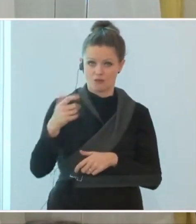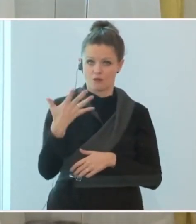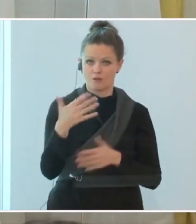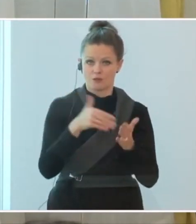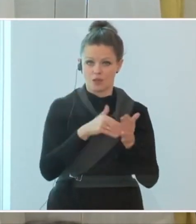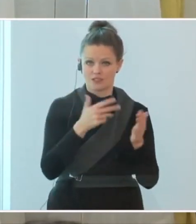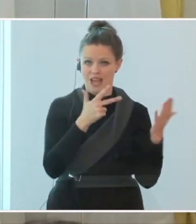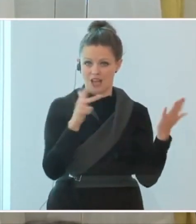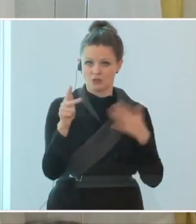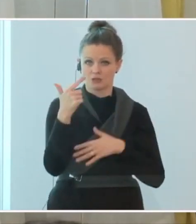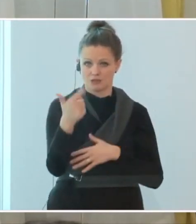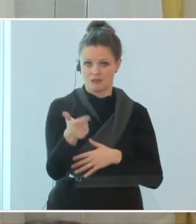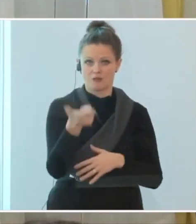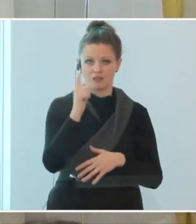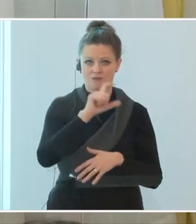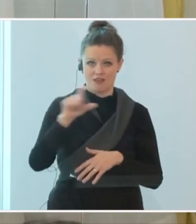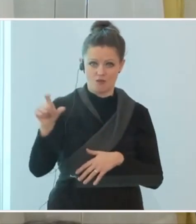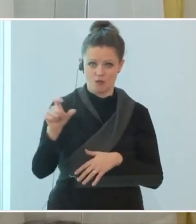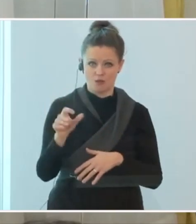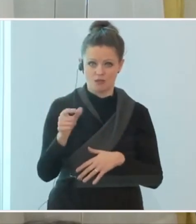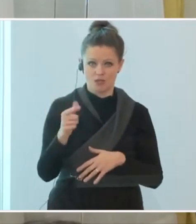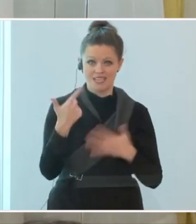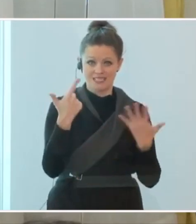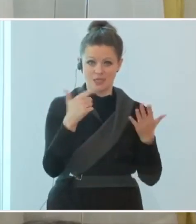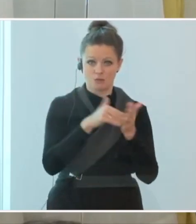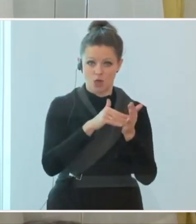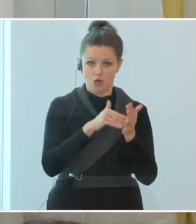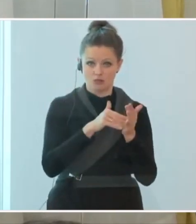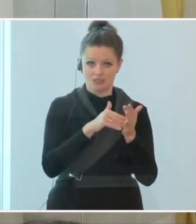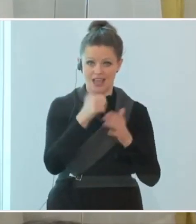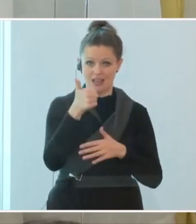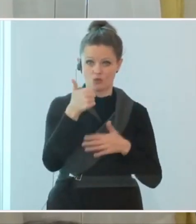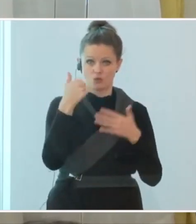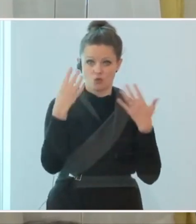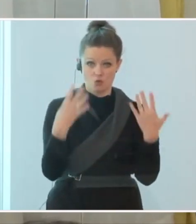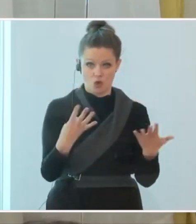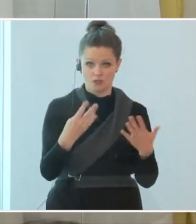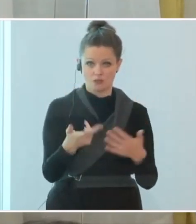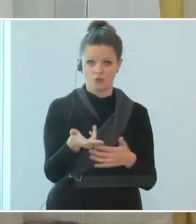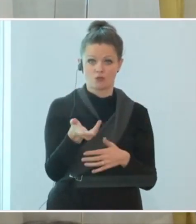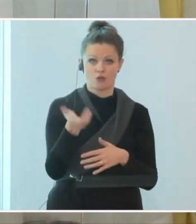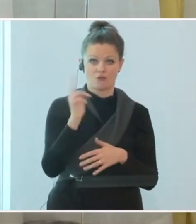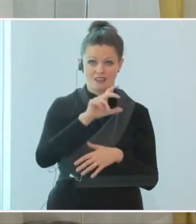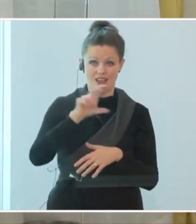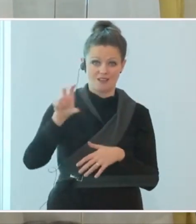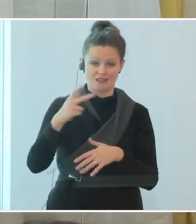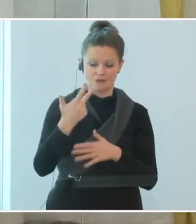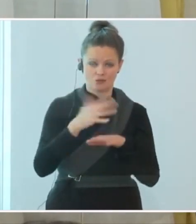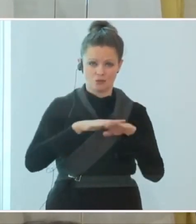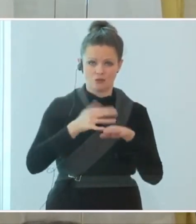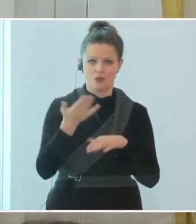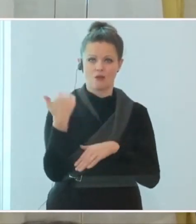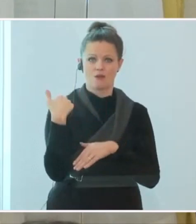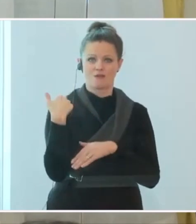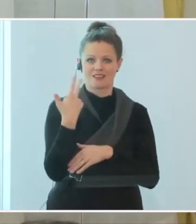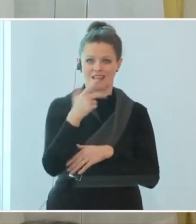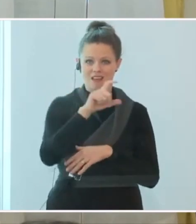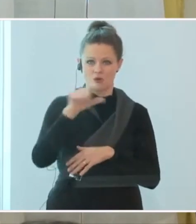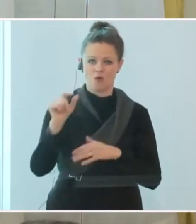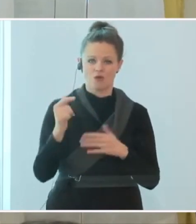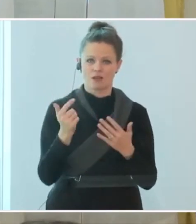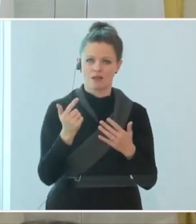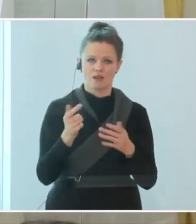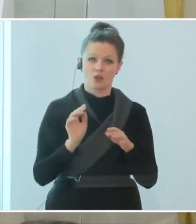.802. Vor zwei Wochen waren wir bei 7.091 und vor drei Wochen bei 7.514. Das heißt, es geht